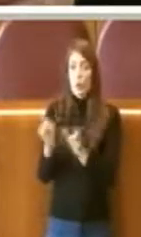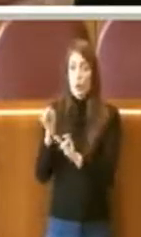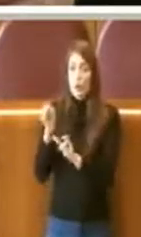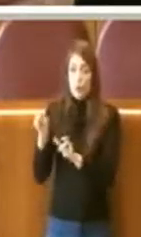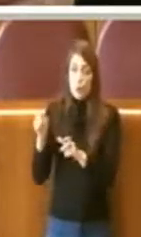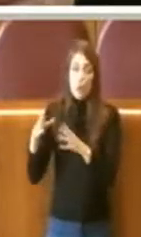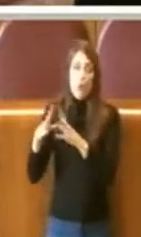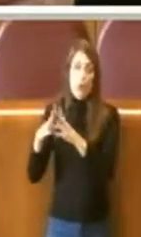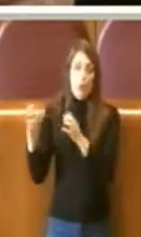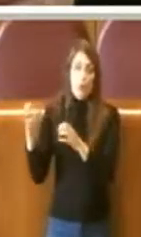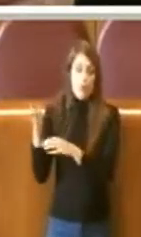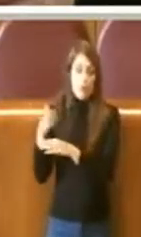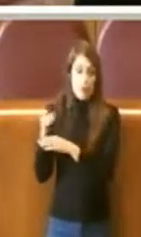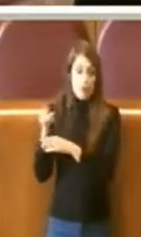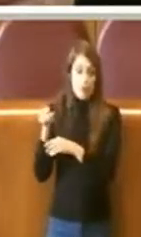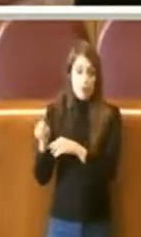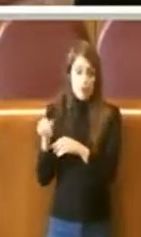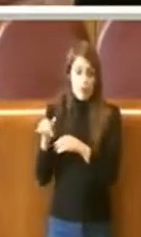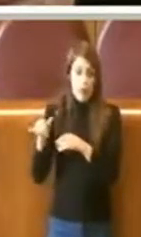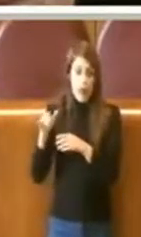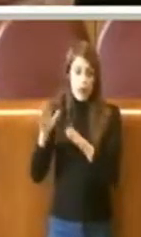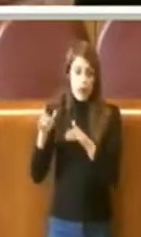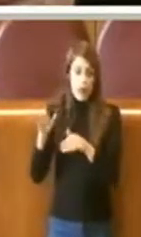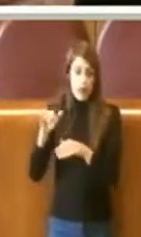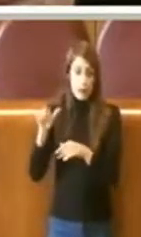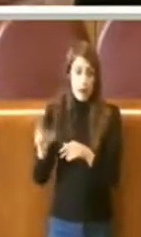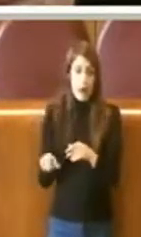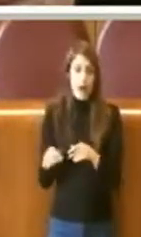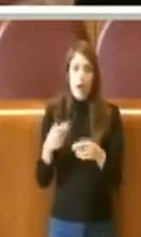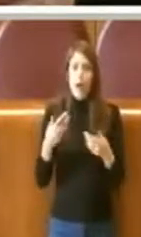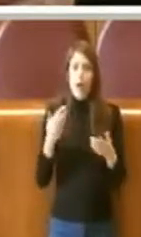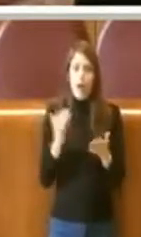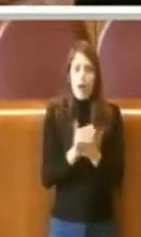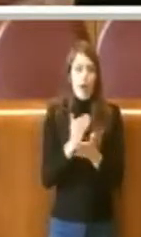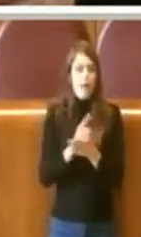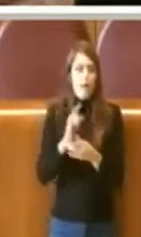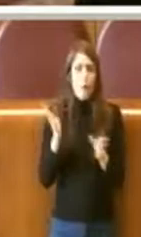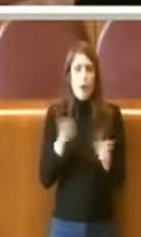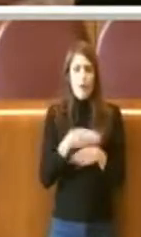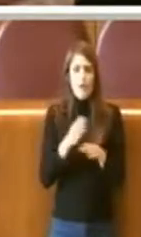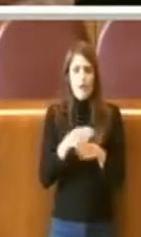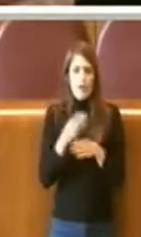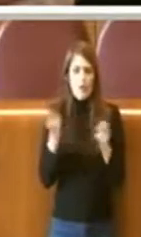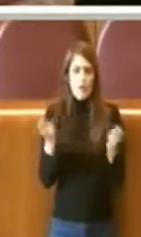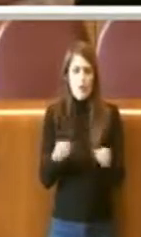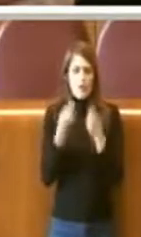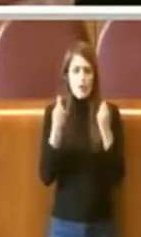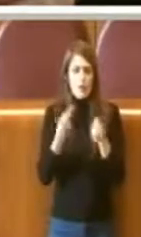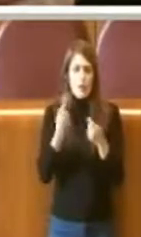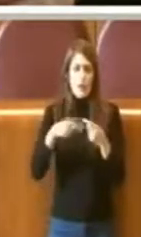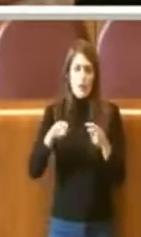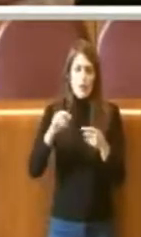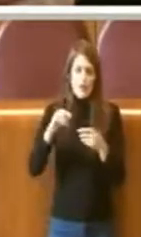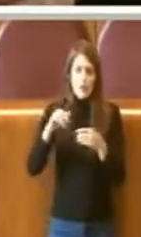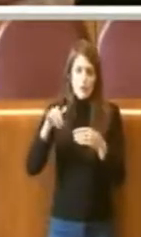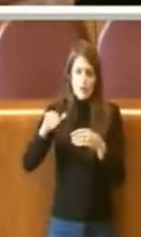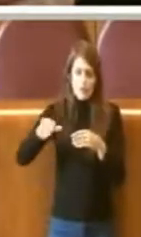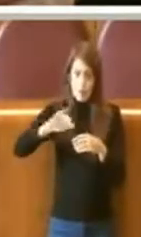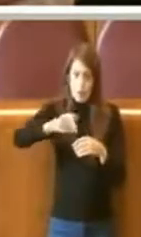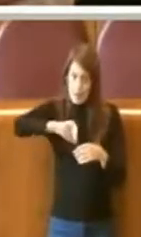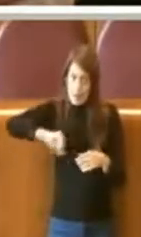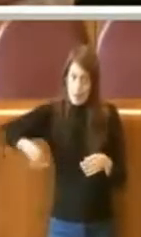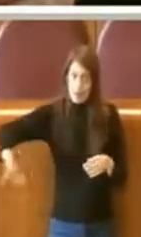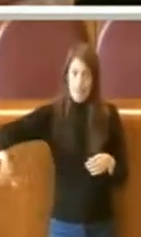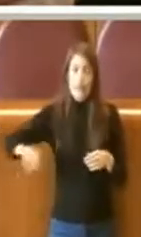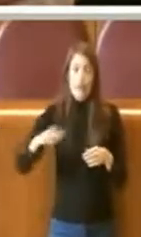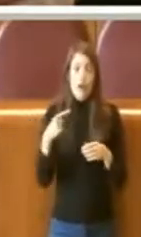Si è avviata ogni utile iniziativa per evitare che la compagnia di bandiera sia estromessa dal mercato italiano in favore delle